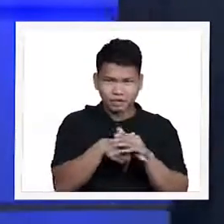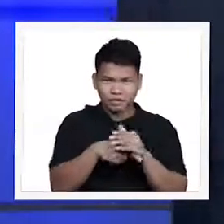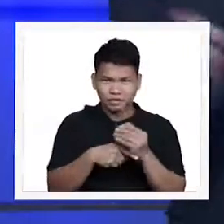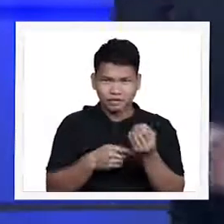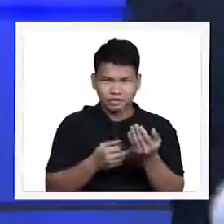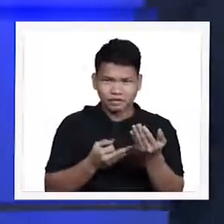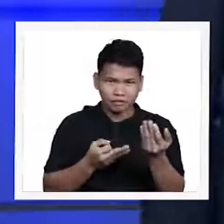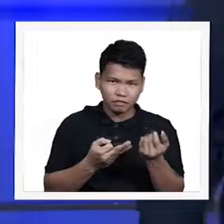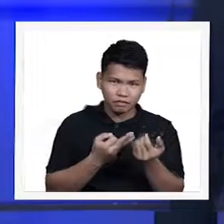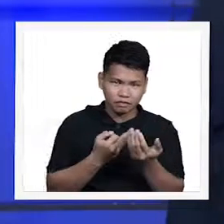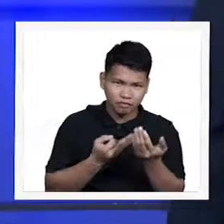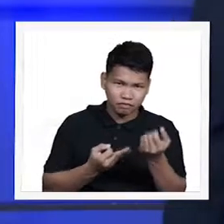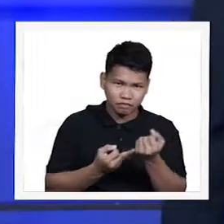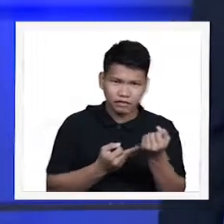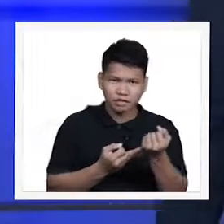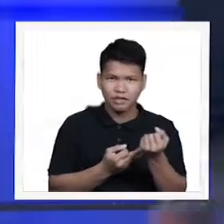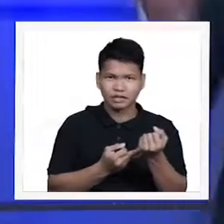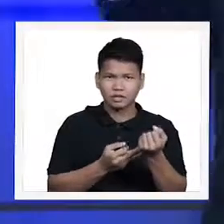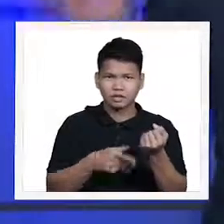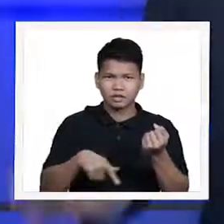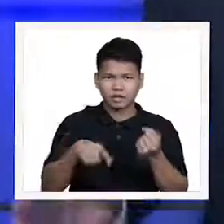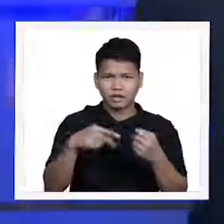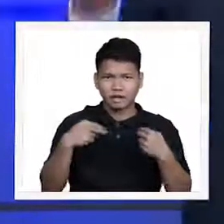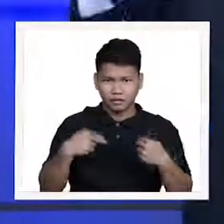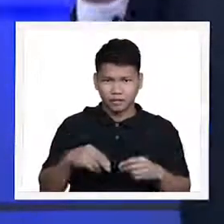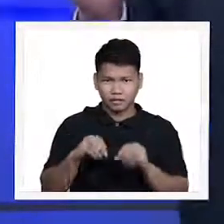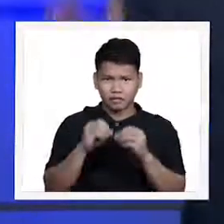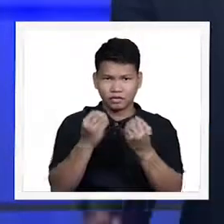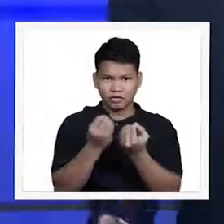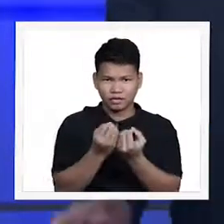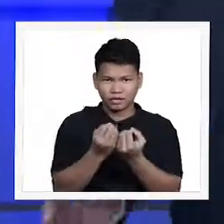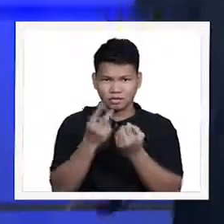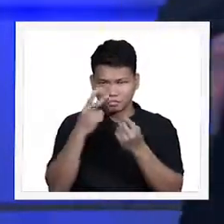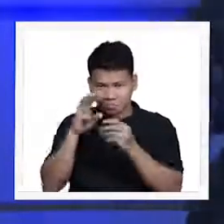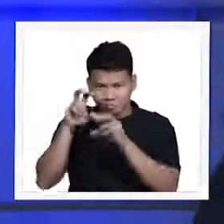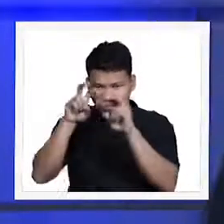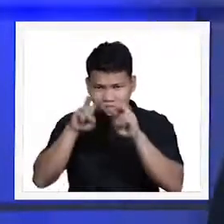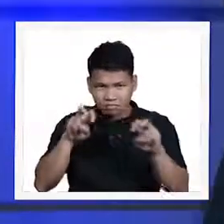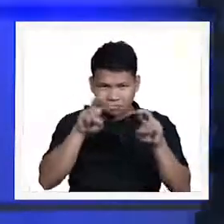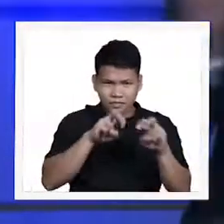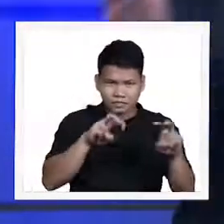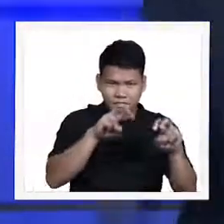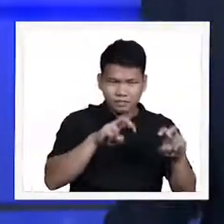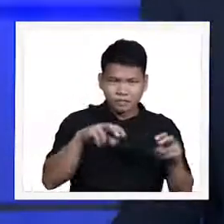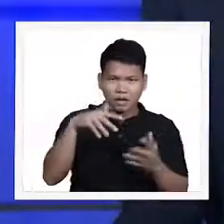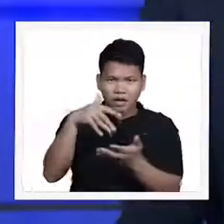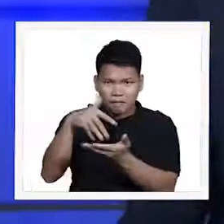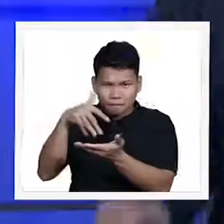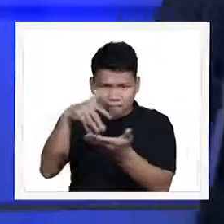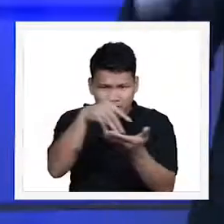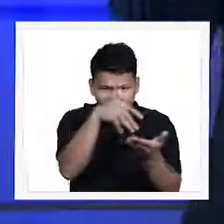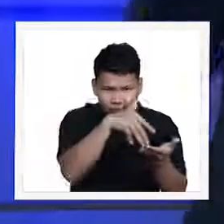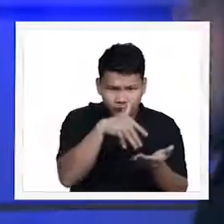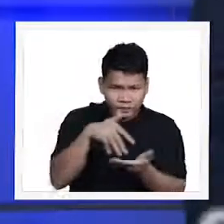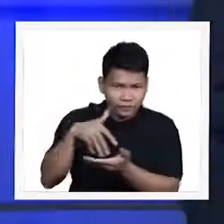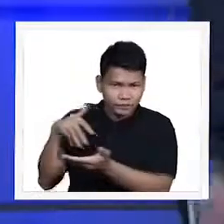to a similar conclusion na ganito po ang kanilang nakita sa kanilang pag-aaral